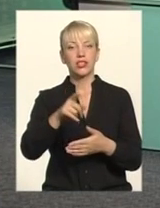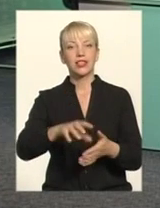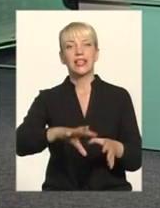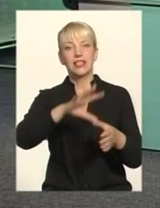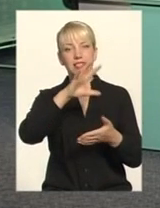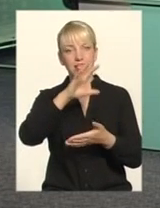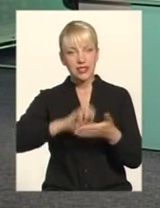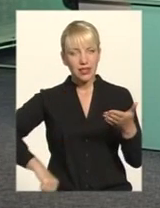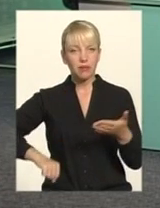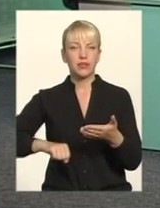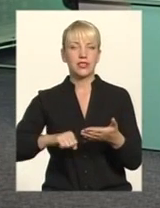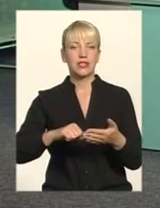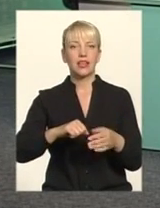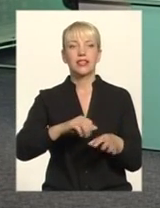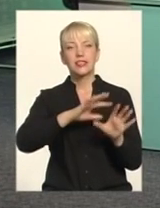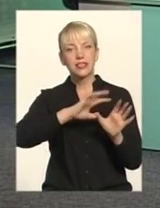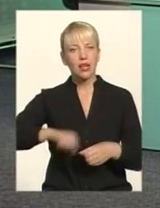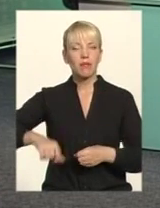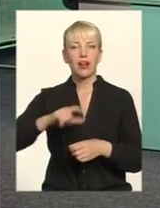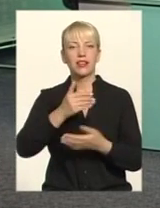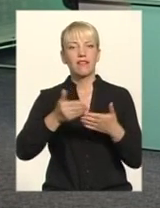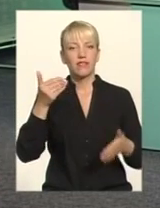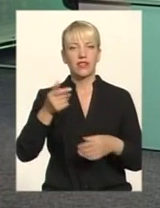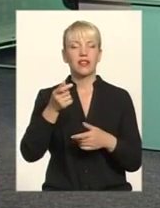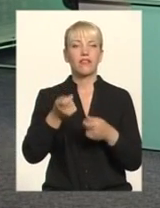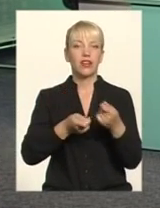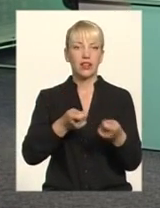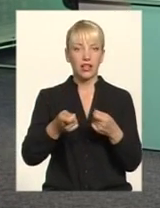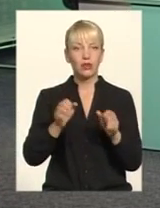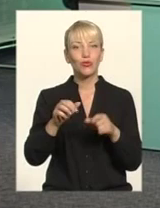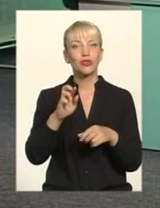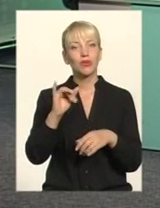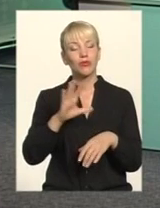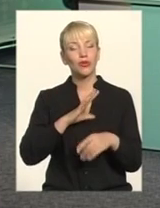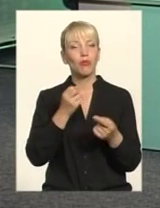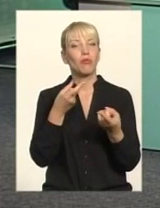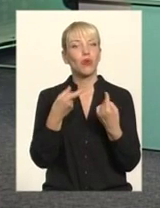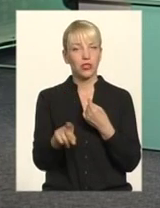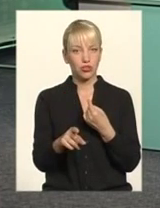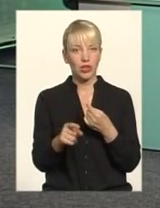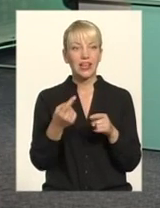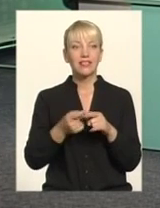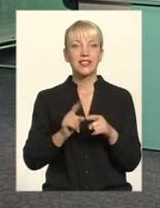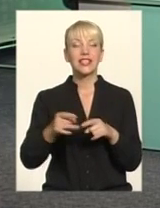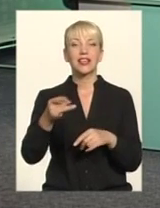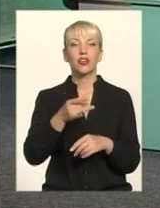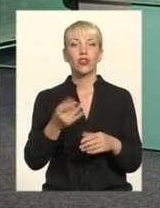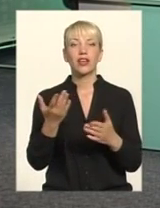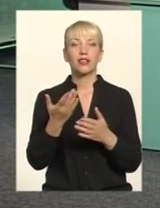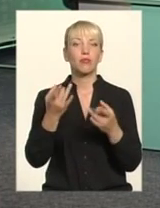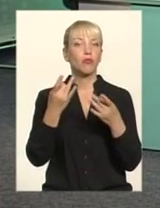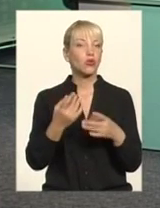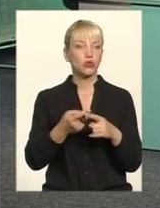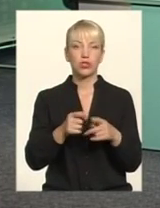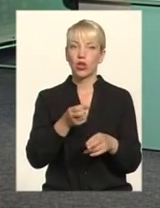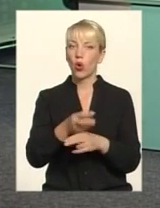забрали від влади Можливо би зовсім все по-іншому було в цих регіонах, в яких просто ця люстрація не пройшла